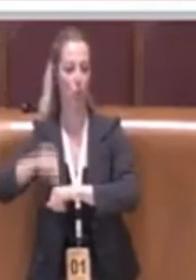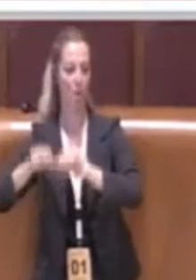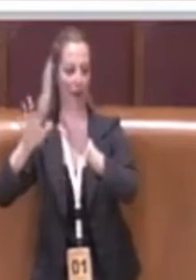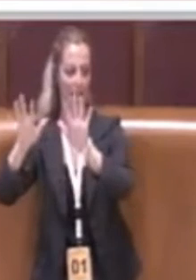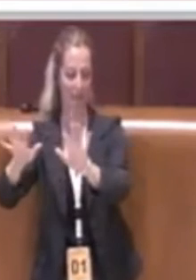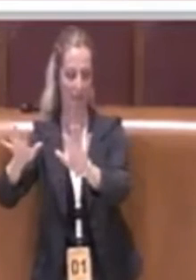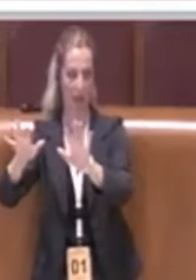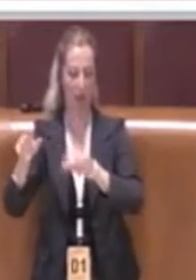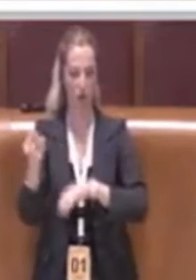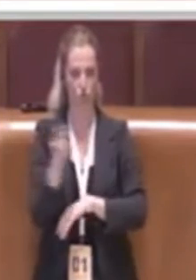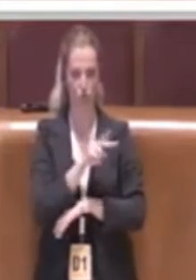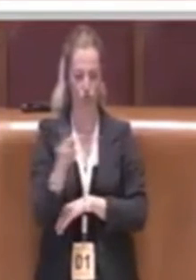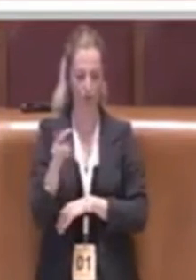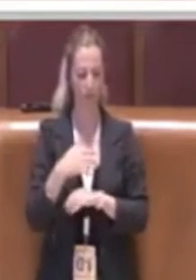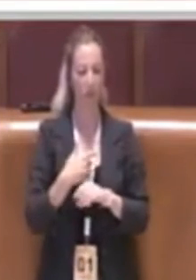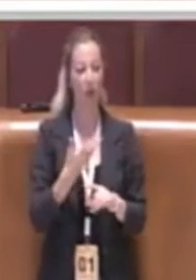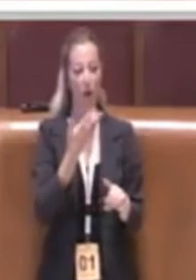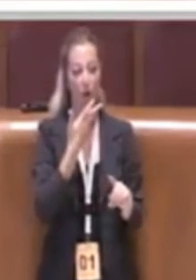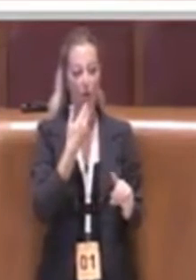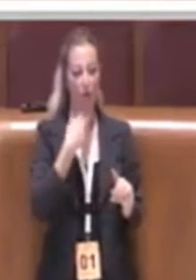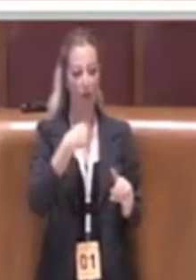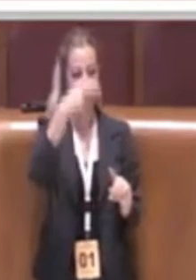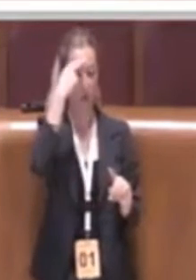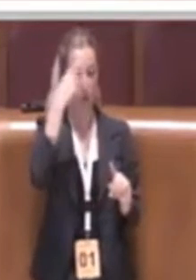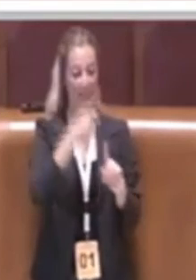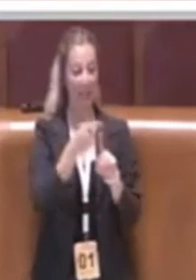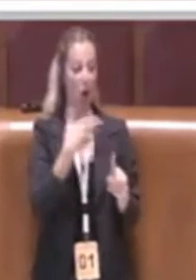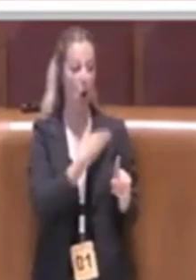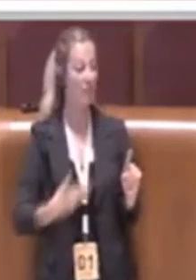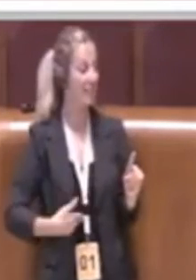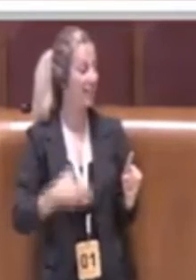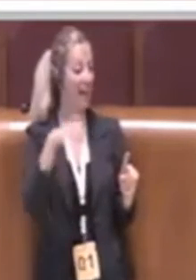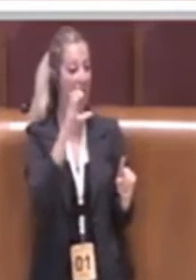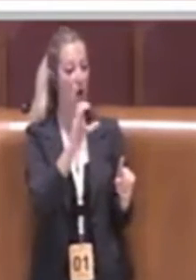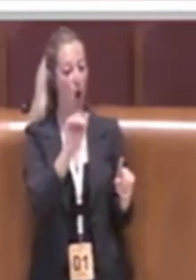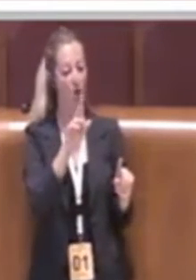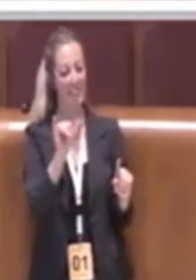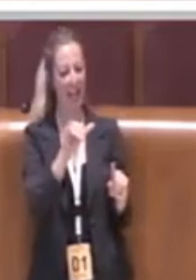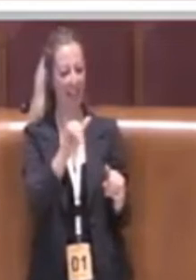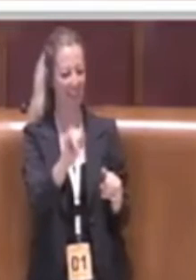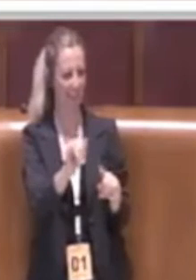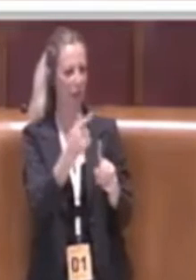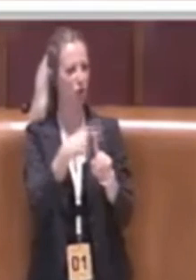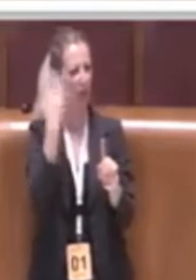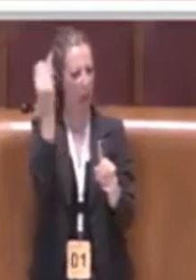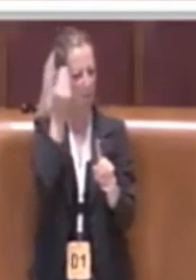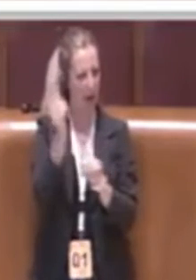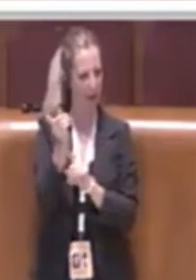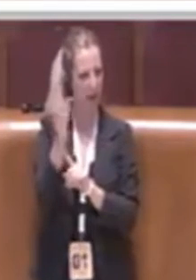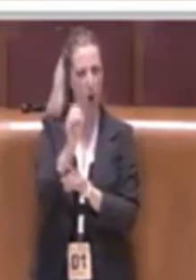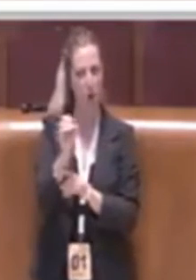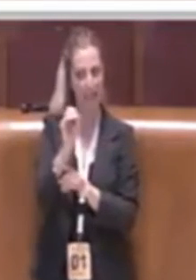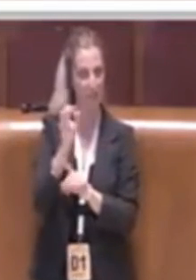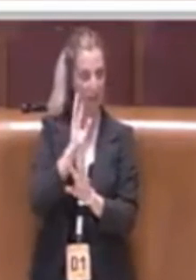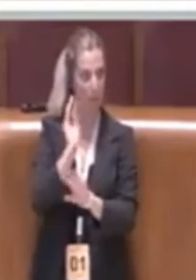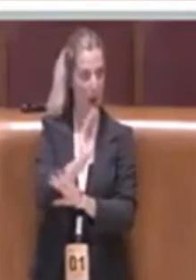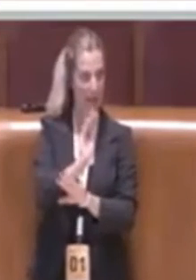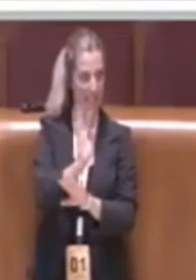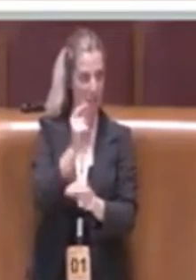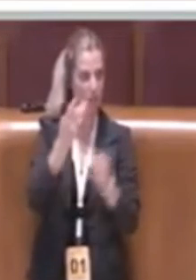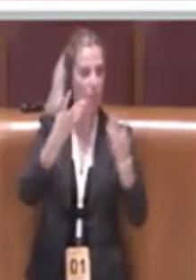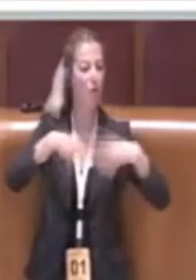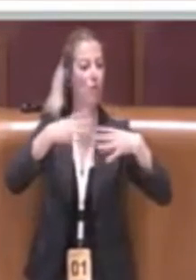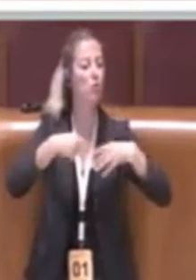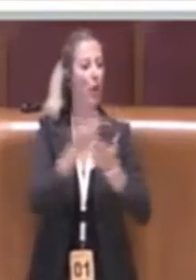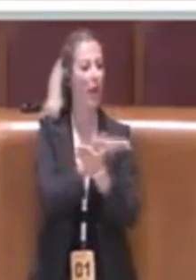Vorrei ricordare al consigliere Corsetti che il parere che Ottavianelli ha chiesto alla funzione pubblica dove ha posto quel tipo di